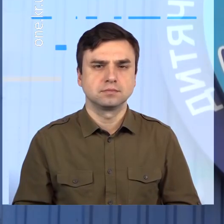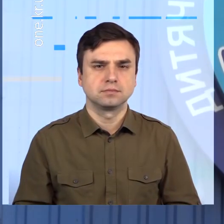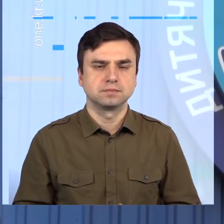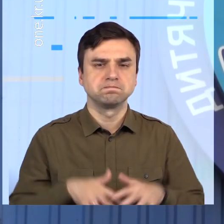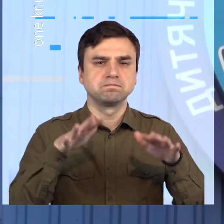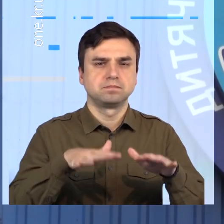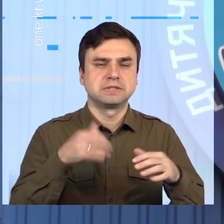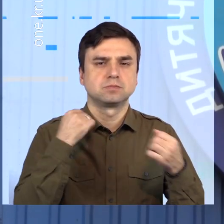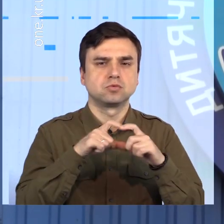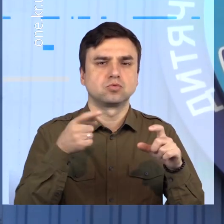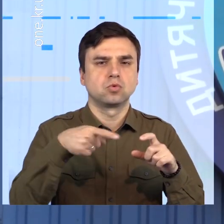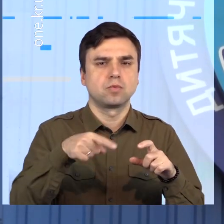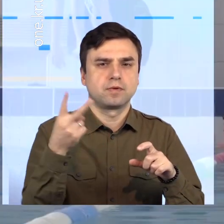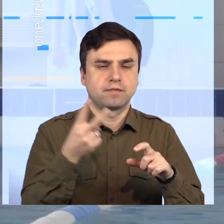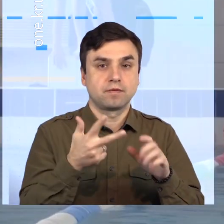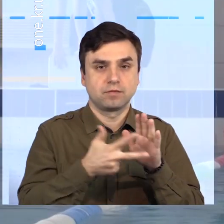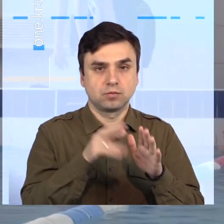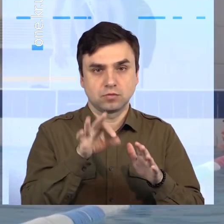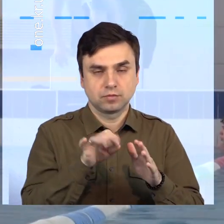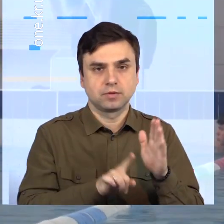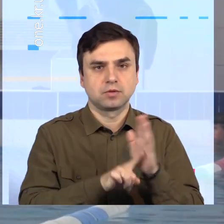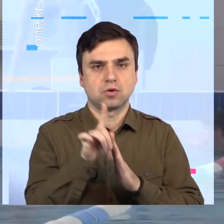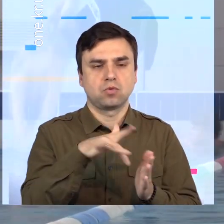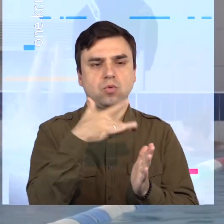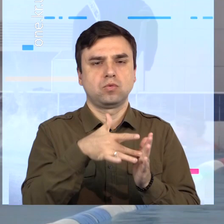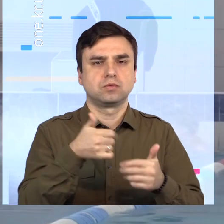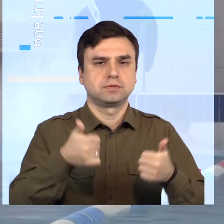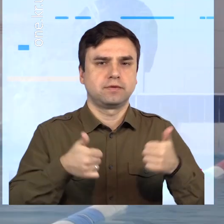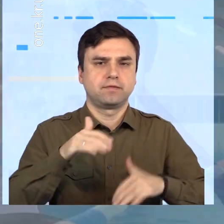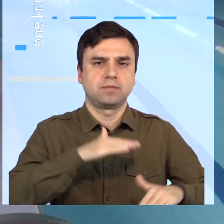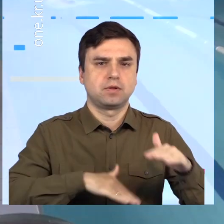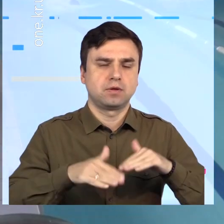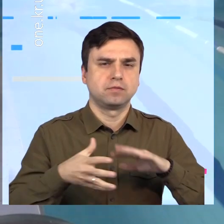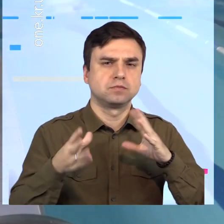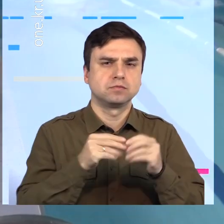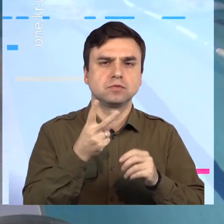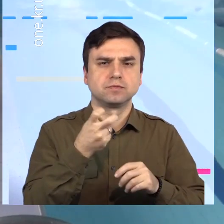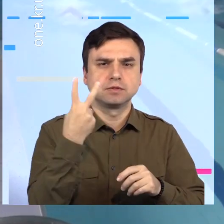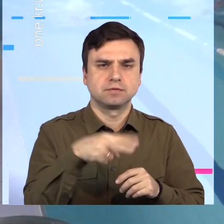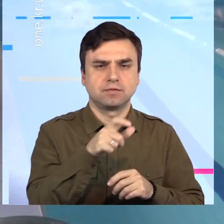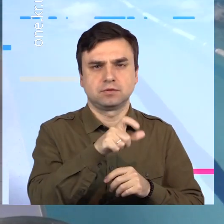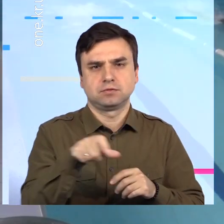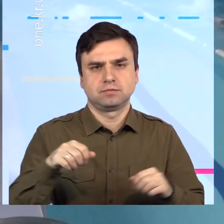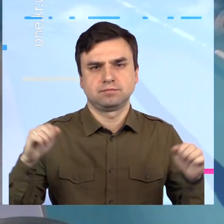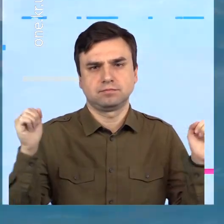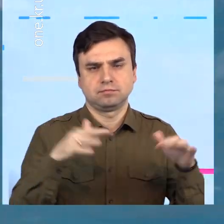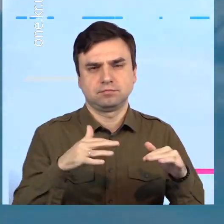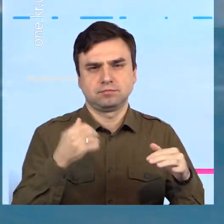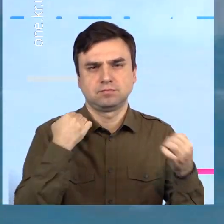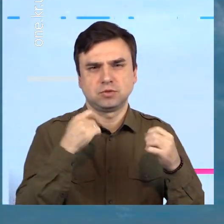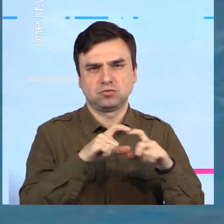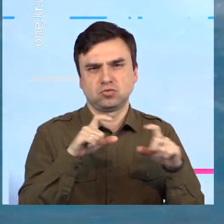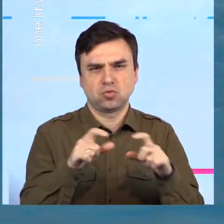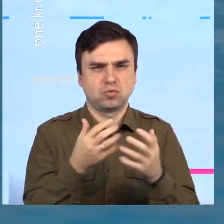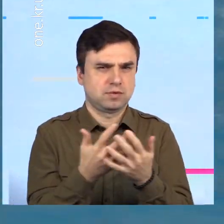На базі ДЮСШ номер 2 8 жовтня розпочалися міські змагання з плавання. Всього на першість завітали 220 учасників з п'яти спортивних шкіл та